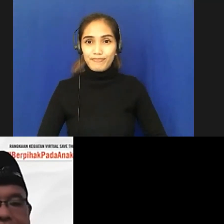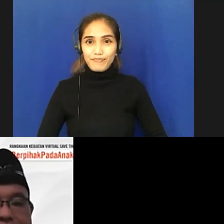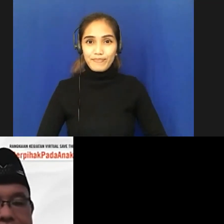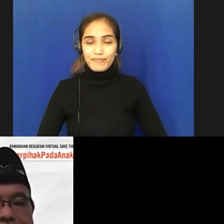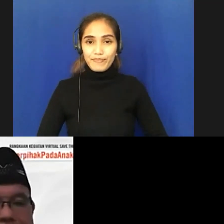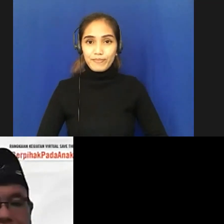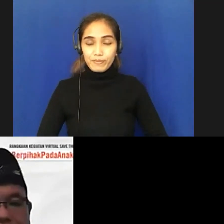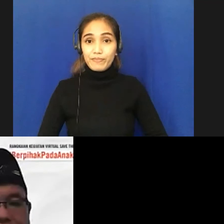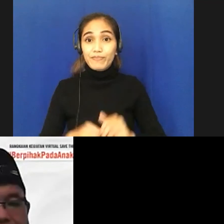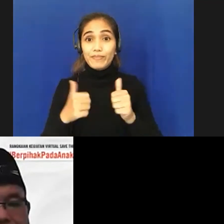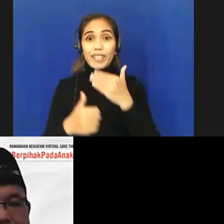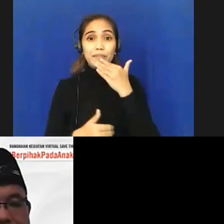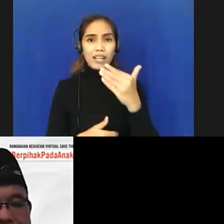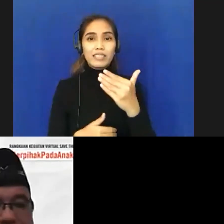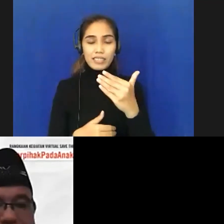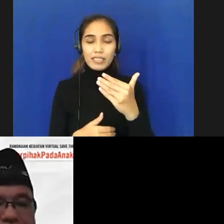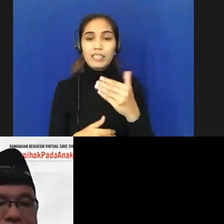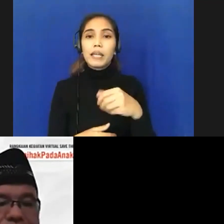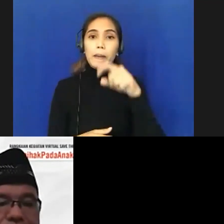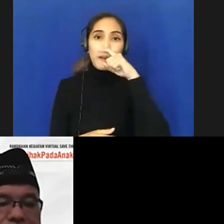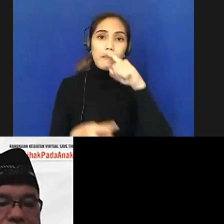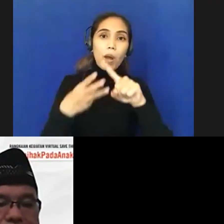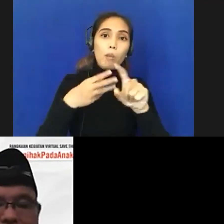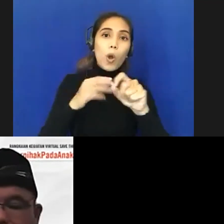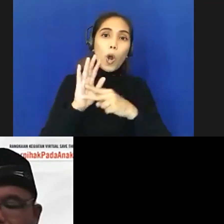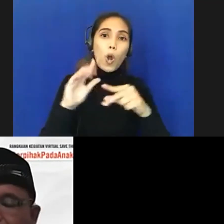baik terima kasih Pak Bonar untuk jawabannya